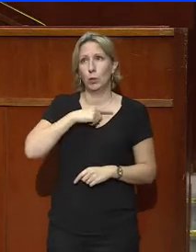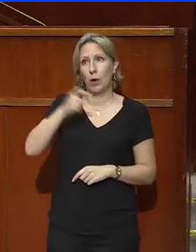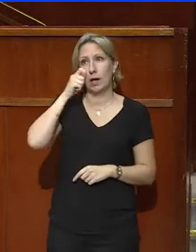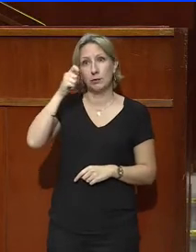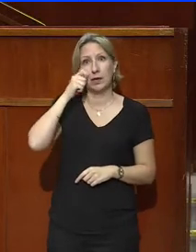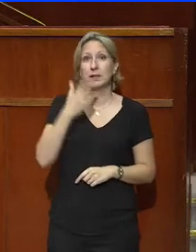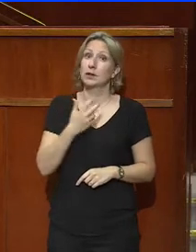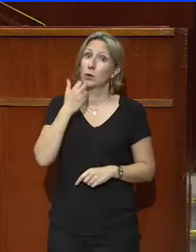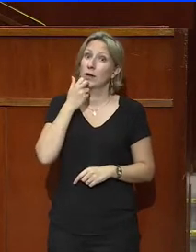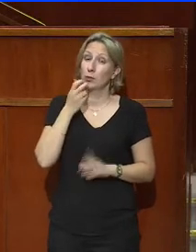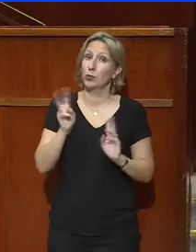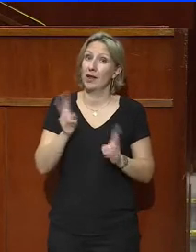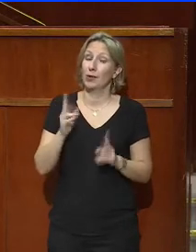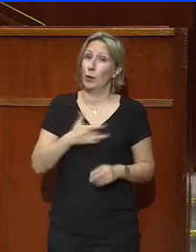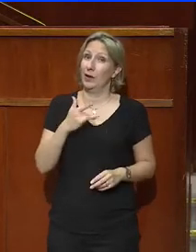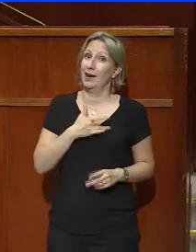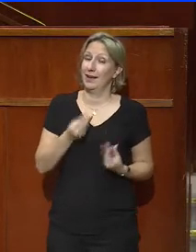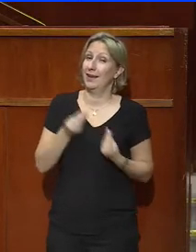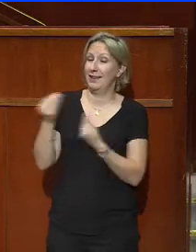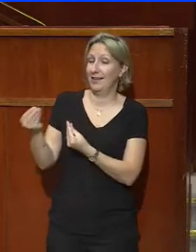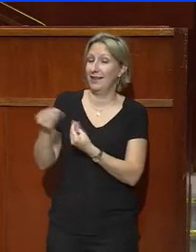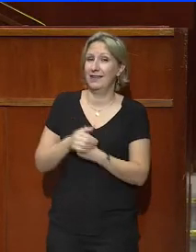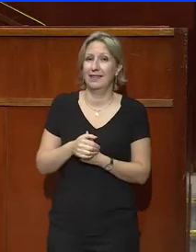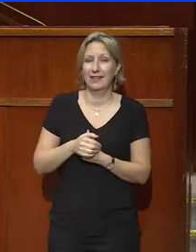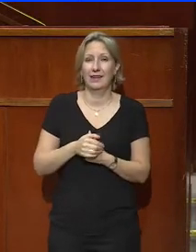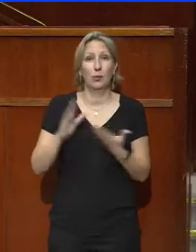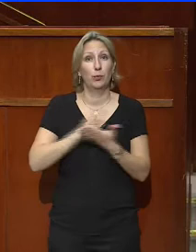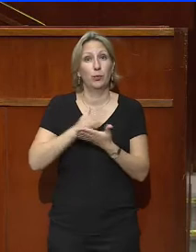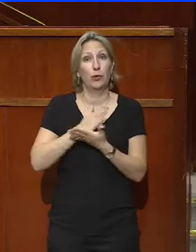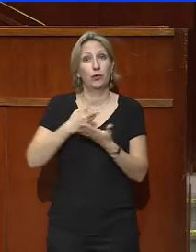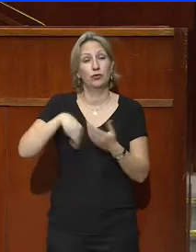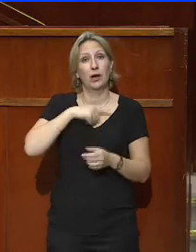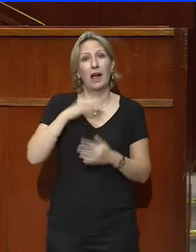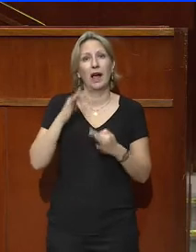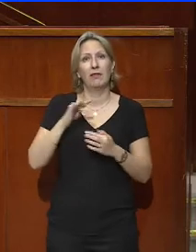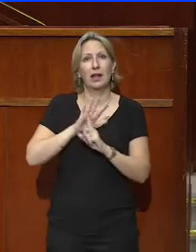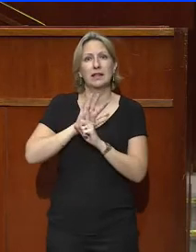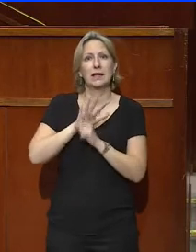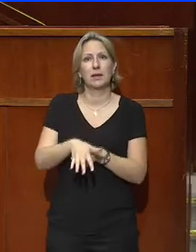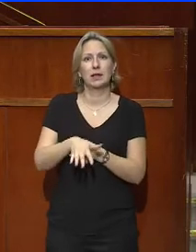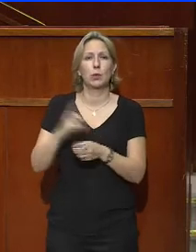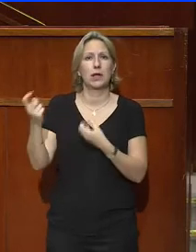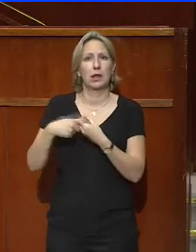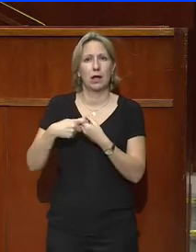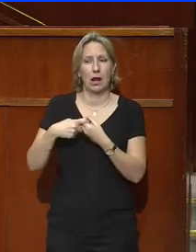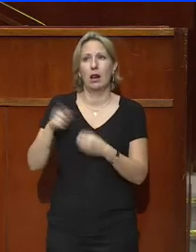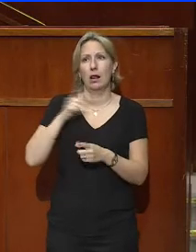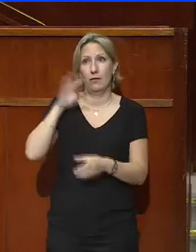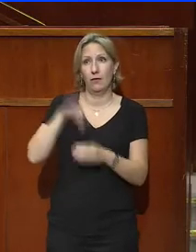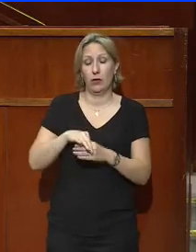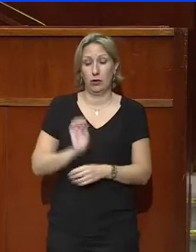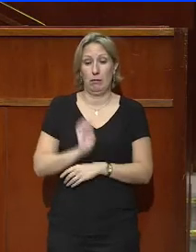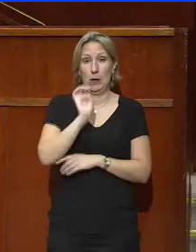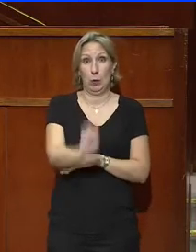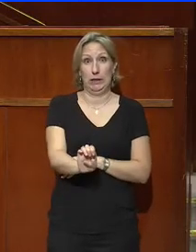ne vous sera sans doute pas inutile. Notre projet d'avis sur la discrimination syndicale fera l'objet d'un vote en plénière ce